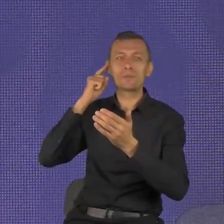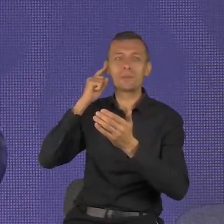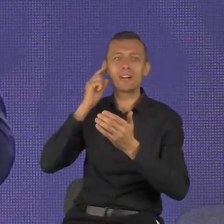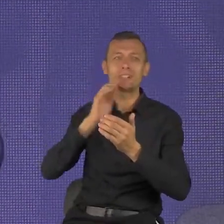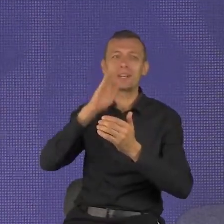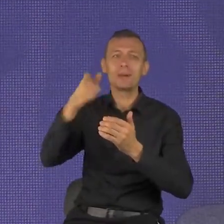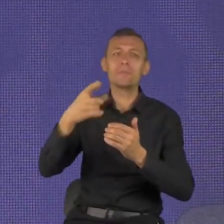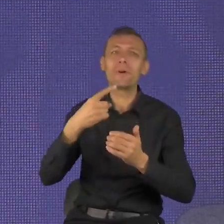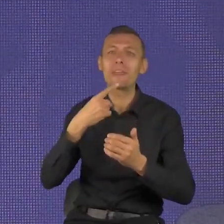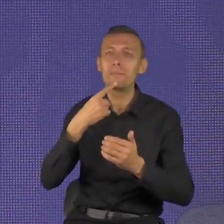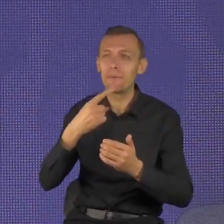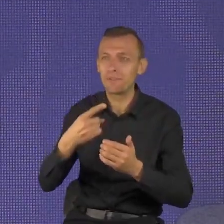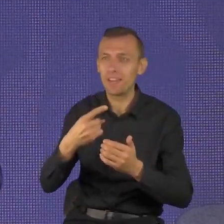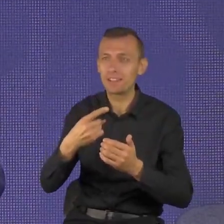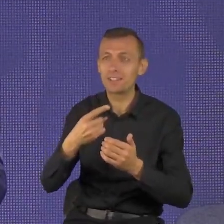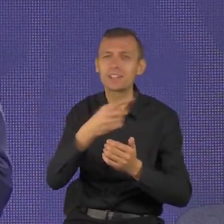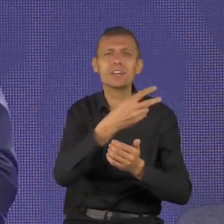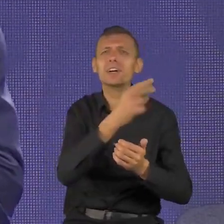Ale ja mam.